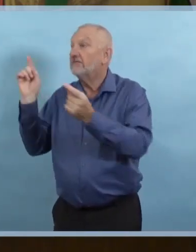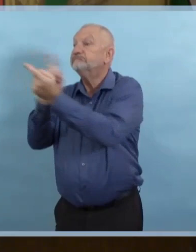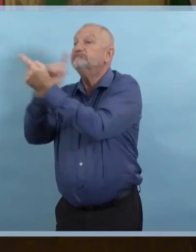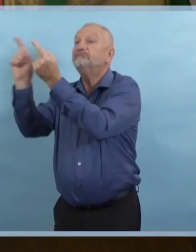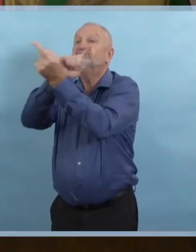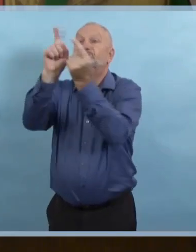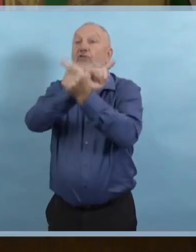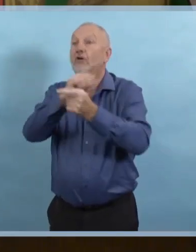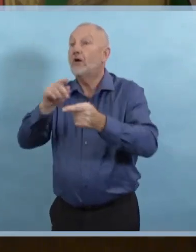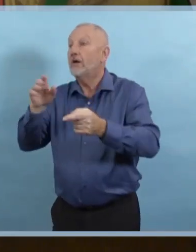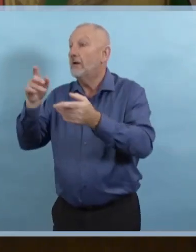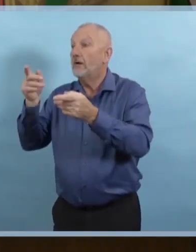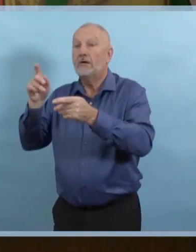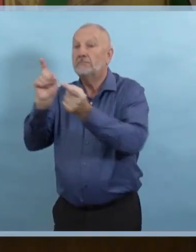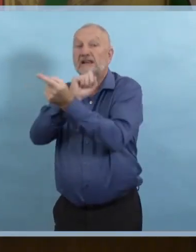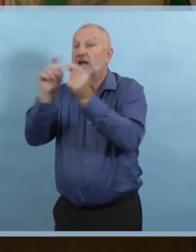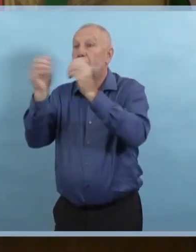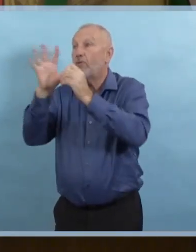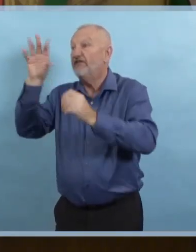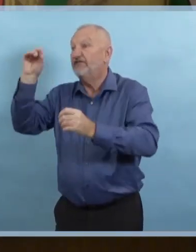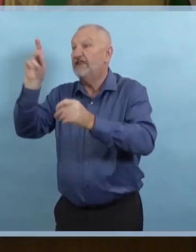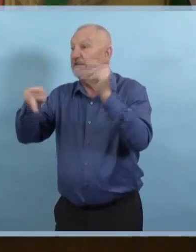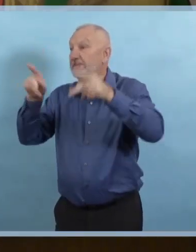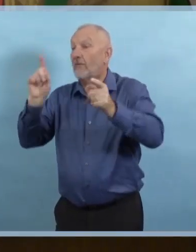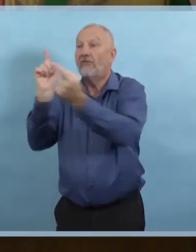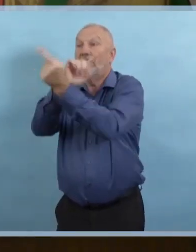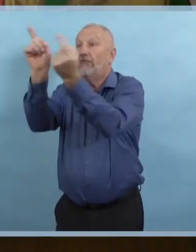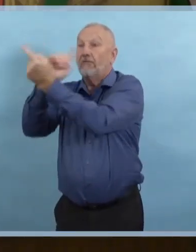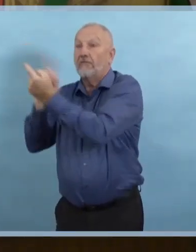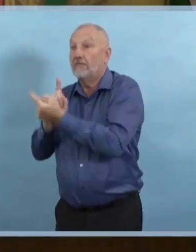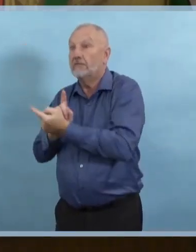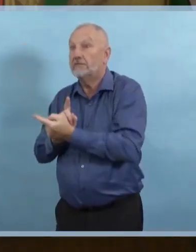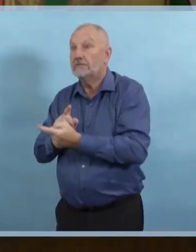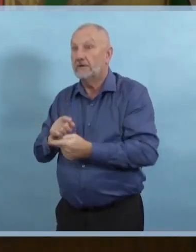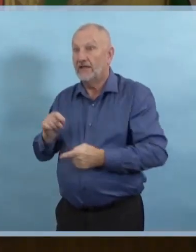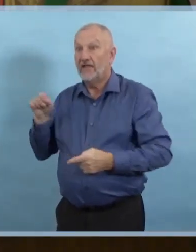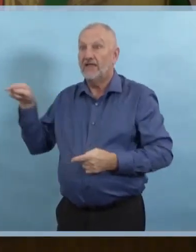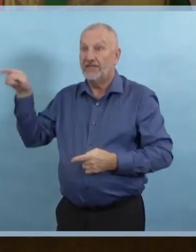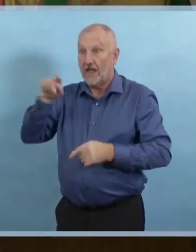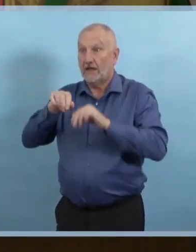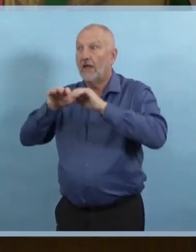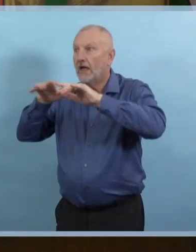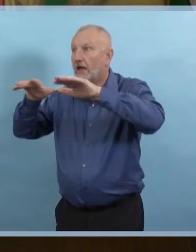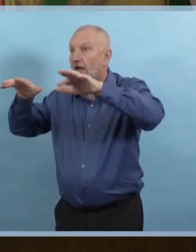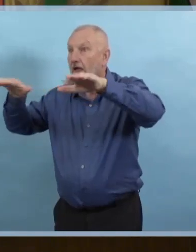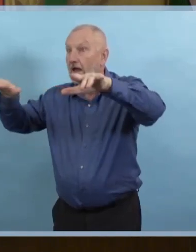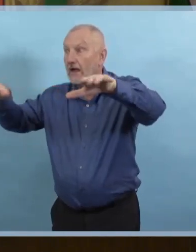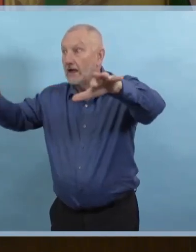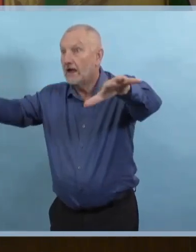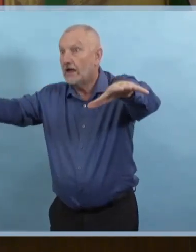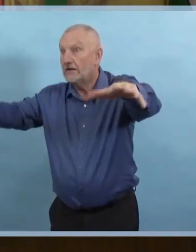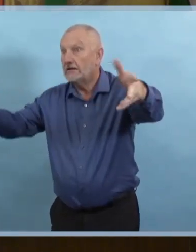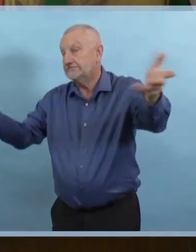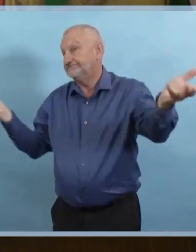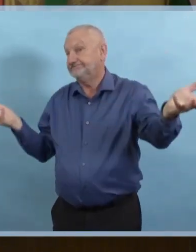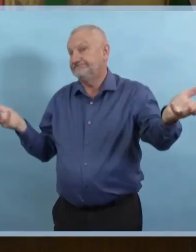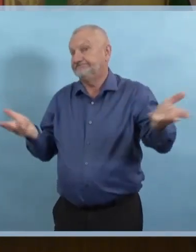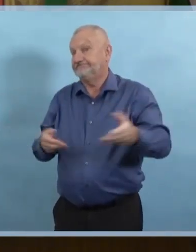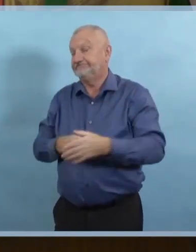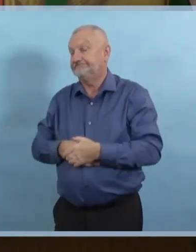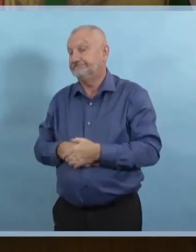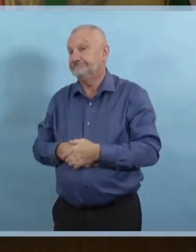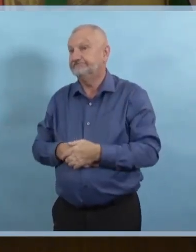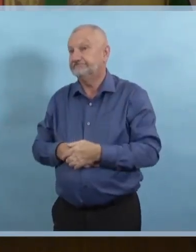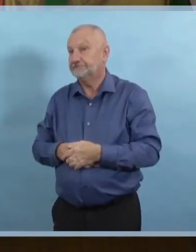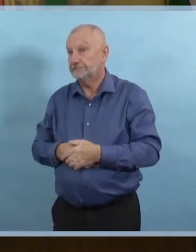nous devons vraiment changer notre façon d'agir dernièrement et nous